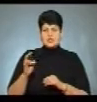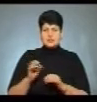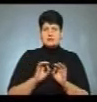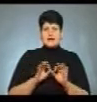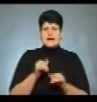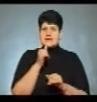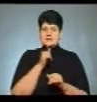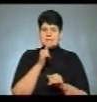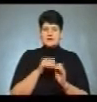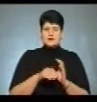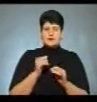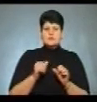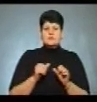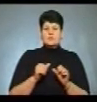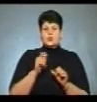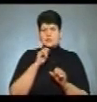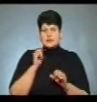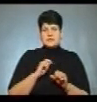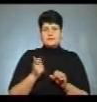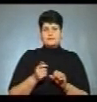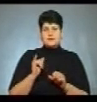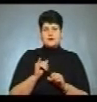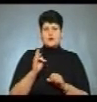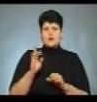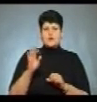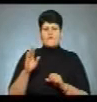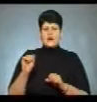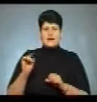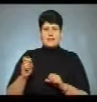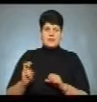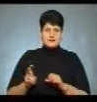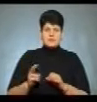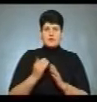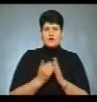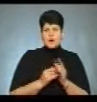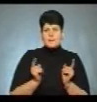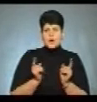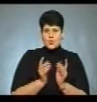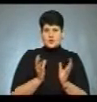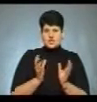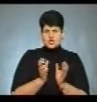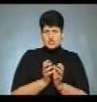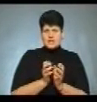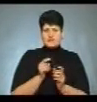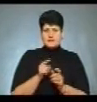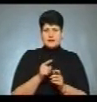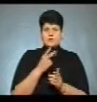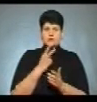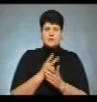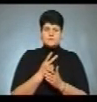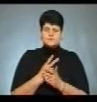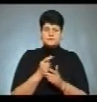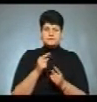Комітету виборців України в Тернопільській області Ігор Ковалик. Програма достатньо коротка, зжата, і він її презентував